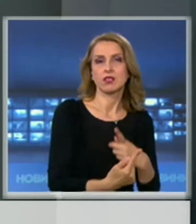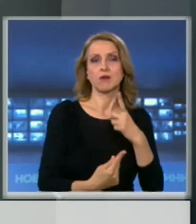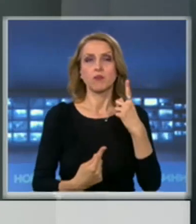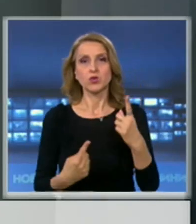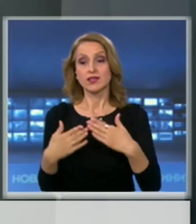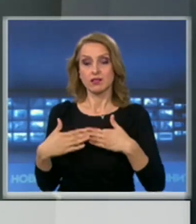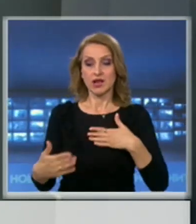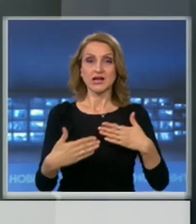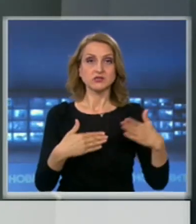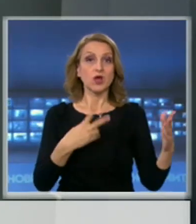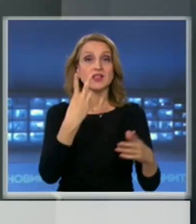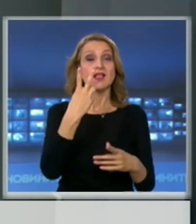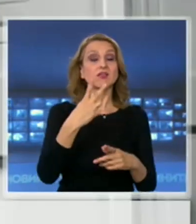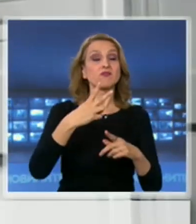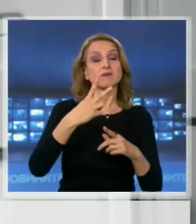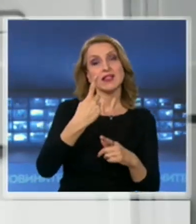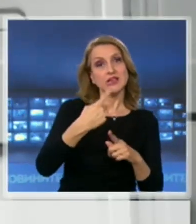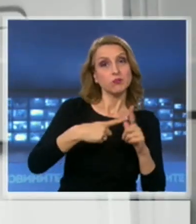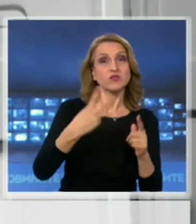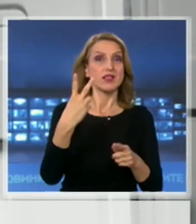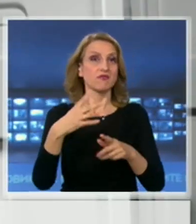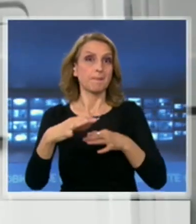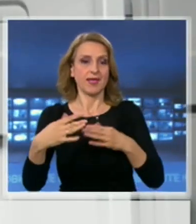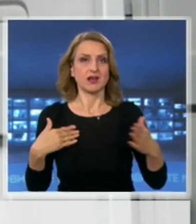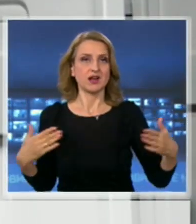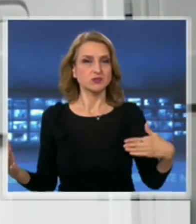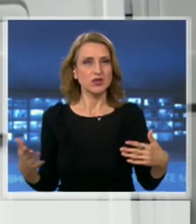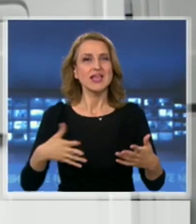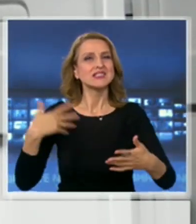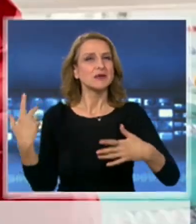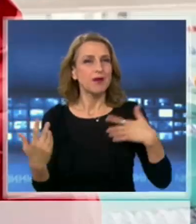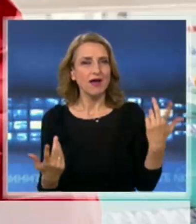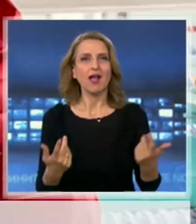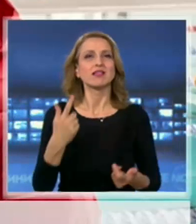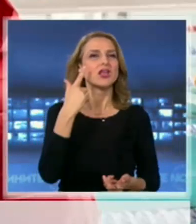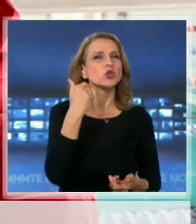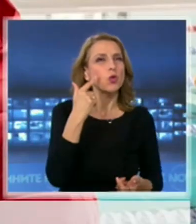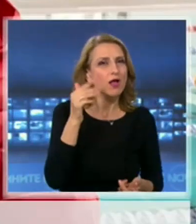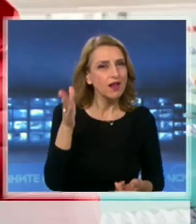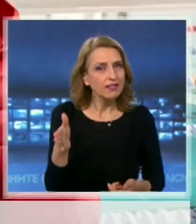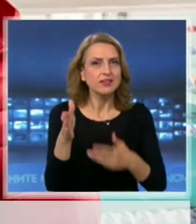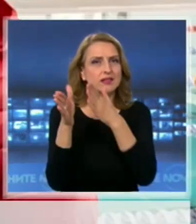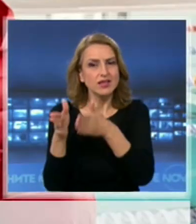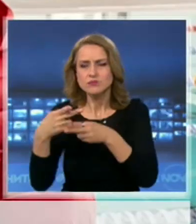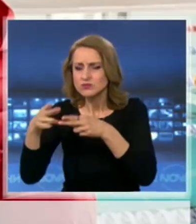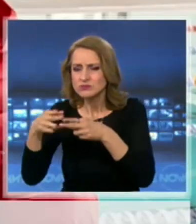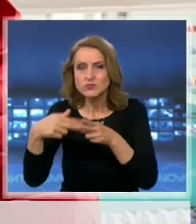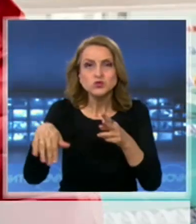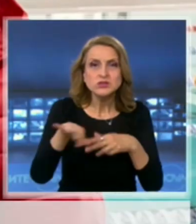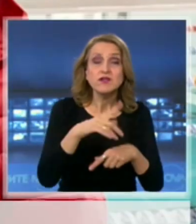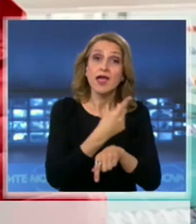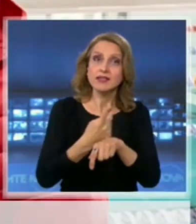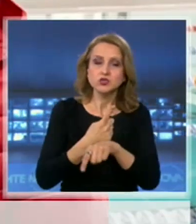половина разстояние един от друг и още промени. Съблекалните и туалетните да бъдат почиствени на